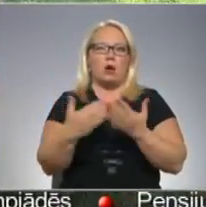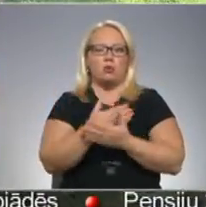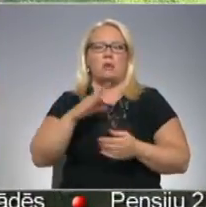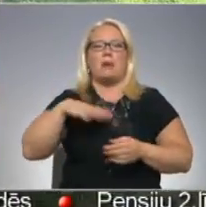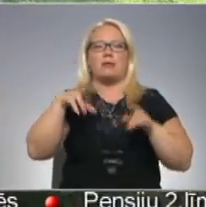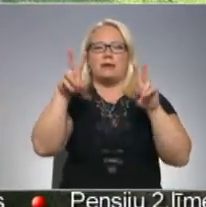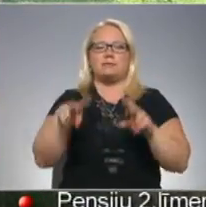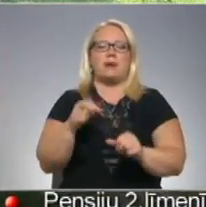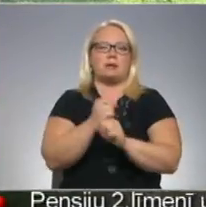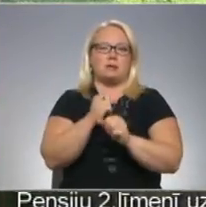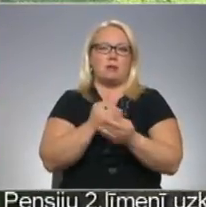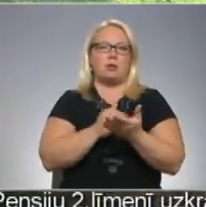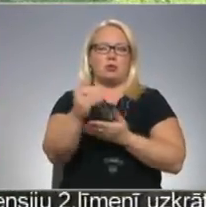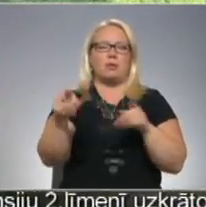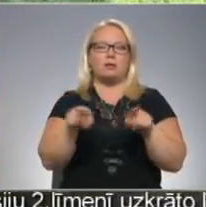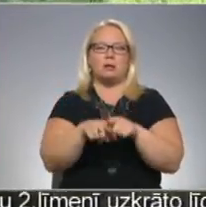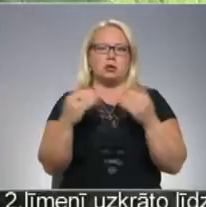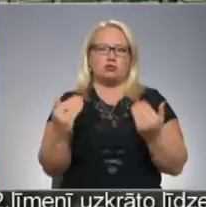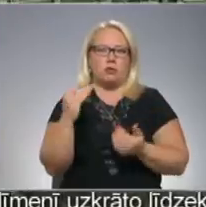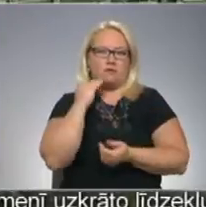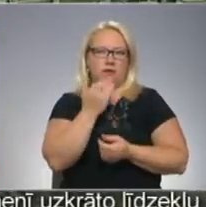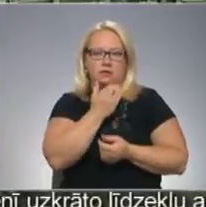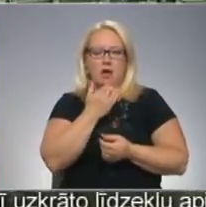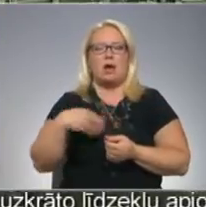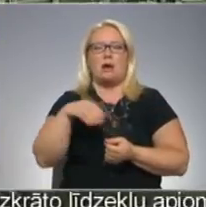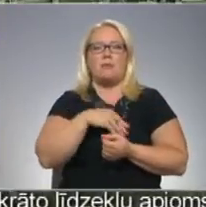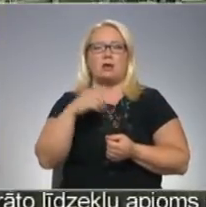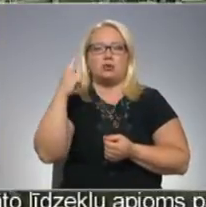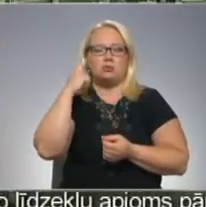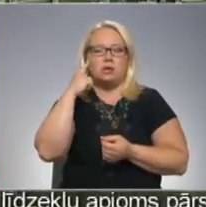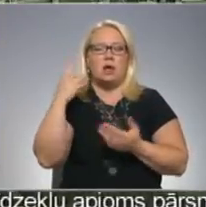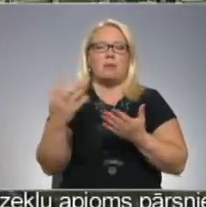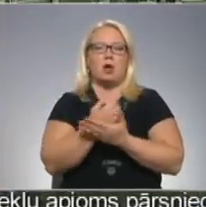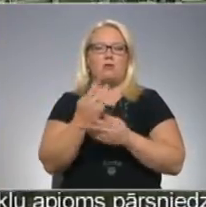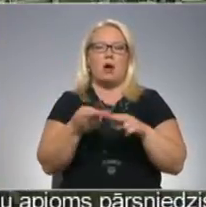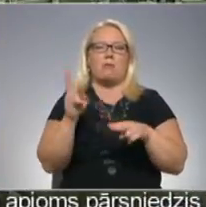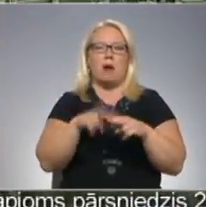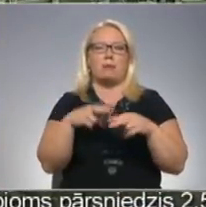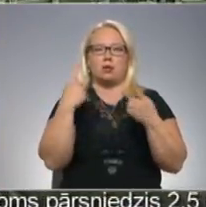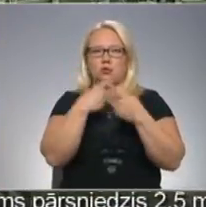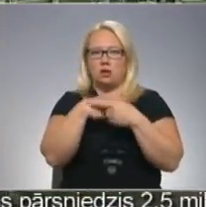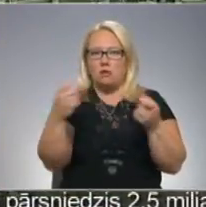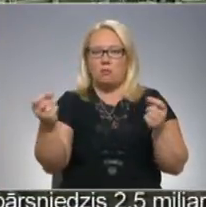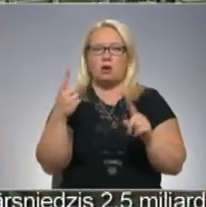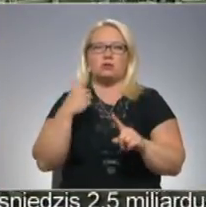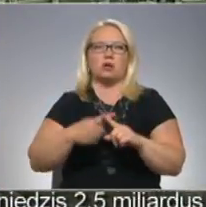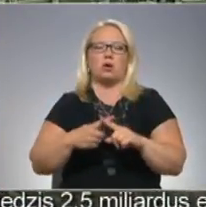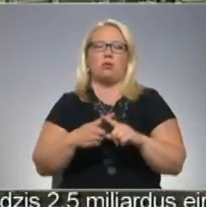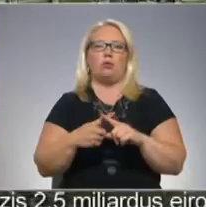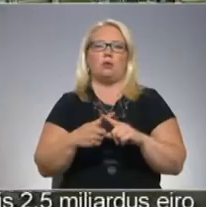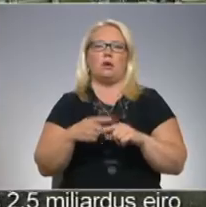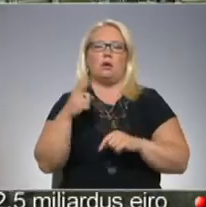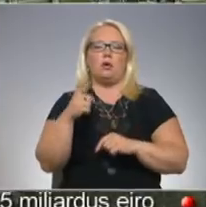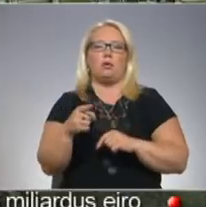pēcdarbi turpinājās arī šo vasat. Mēs uzzinājām, ieguvām tātad papildus informāciju tam, kā tika konstruēta